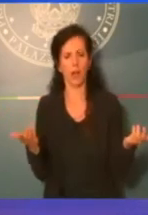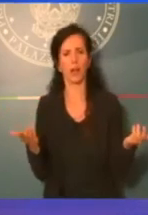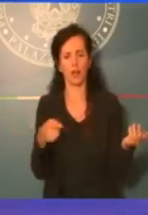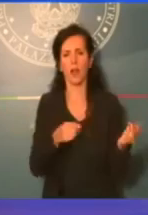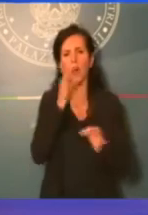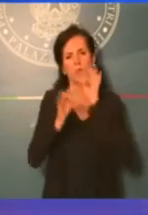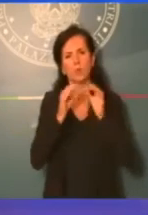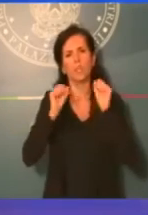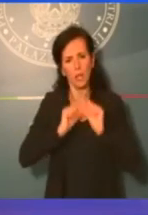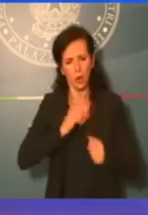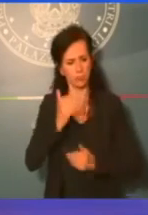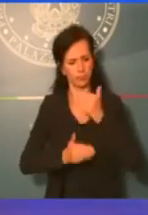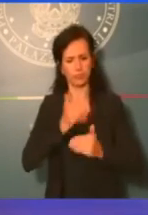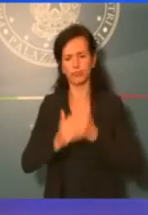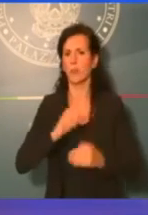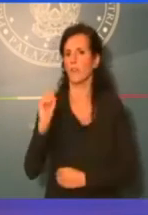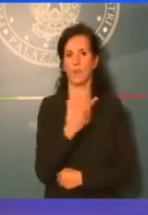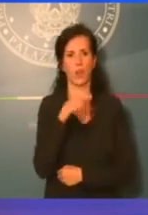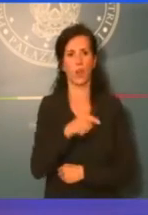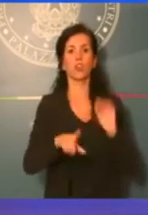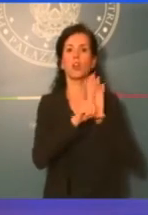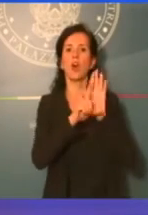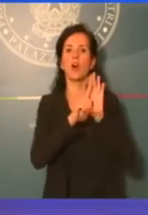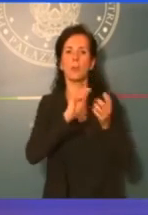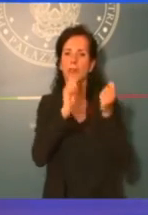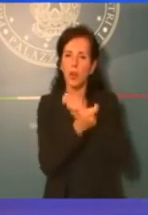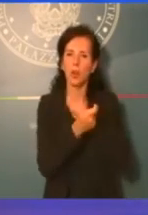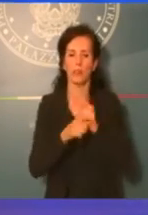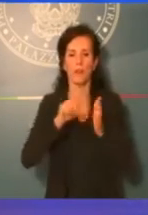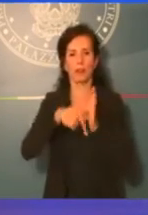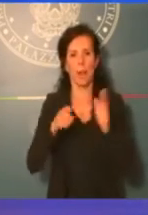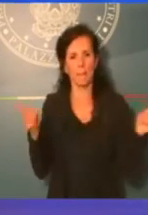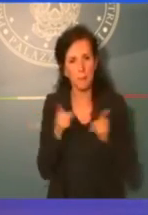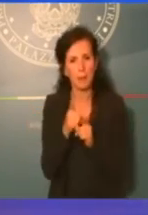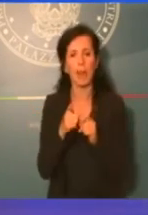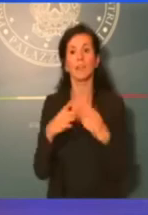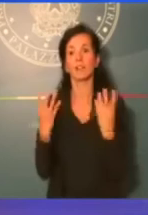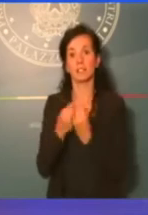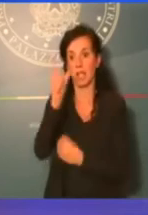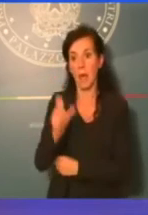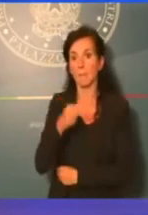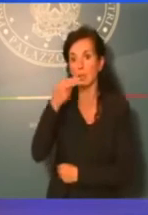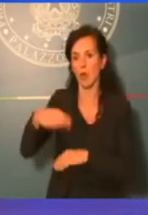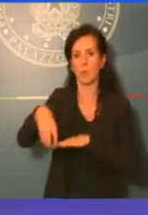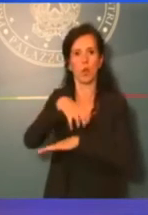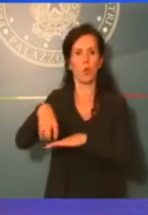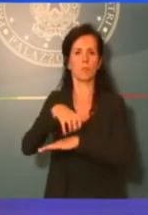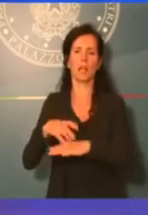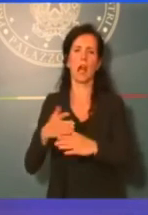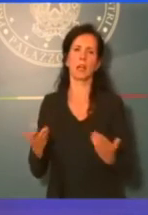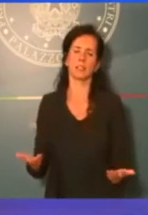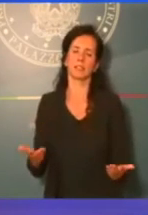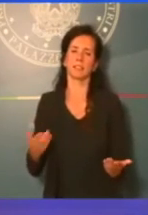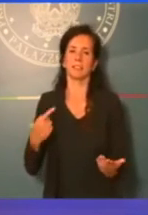spedivamente con norme derogatorie, abbreviazioni dei tempi, con commissari. Non mi faccia fare una